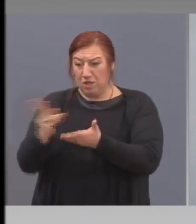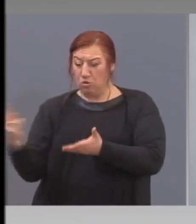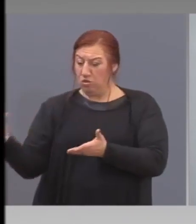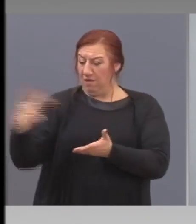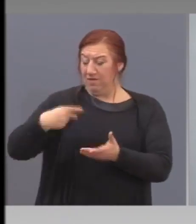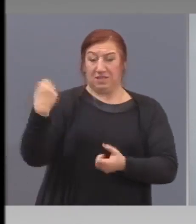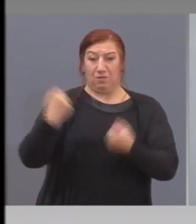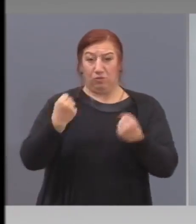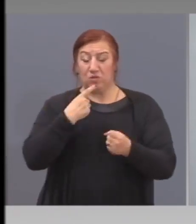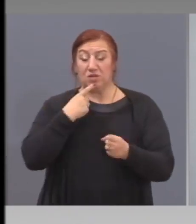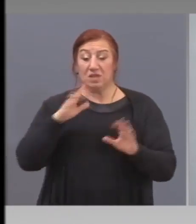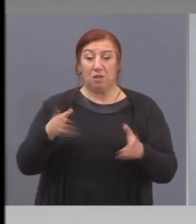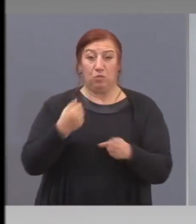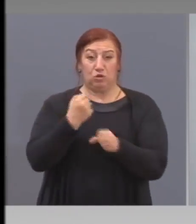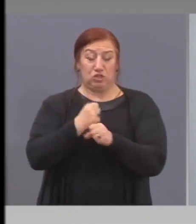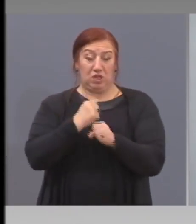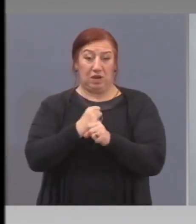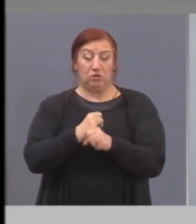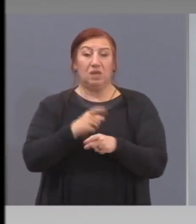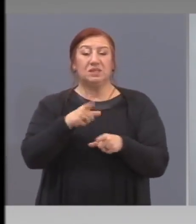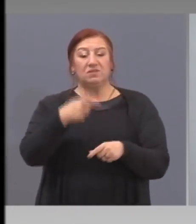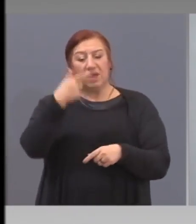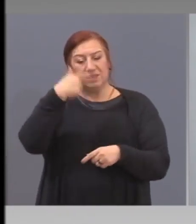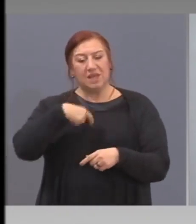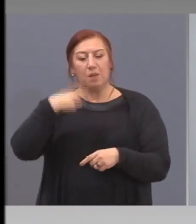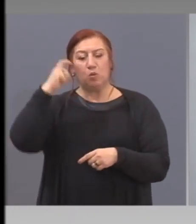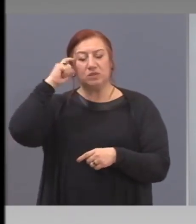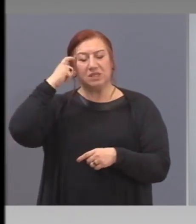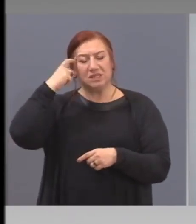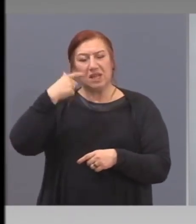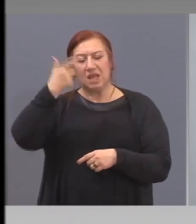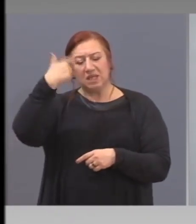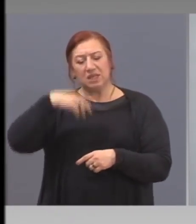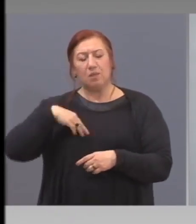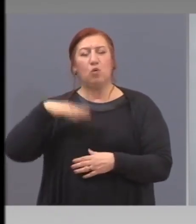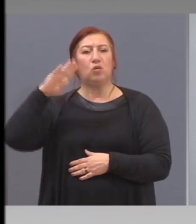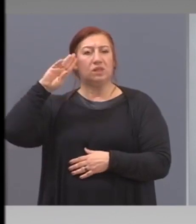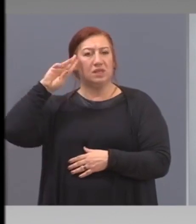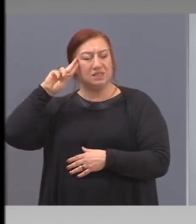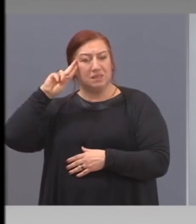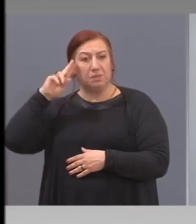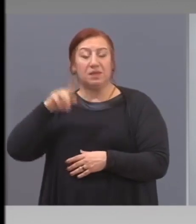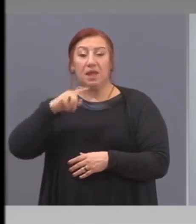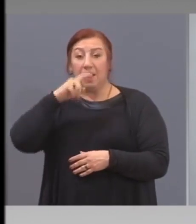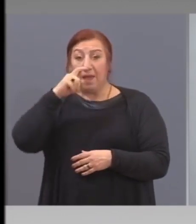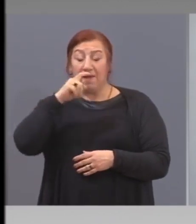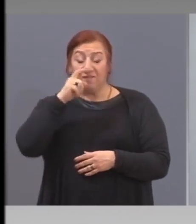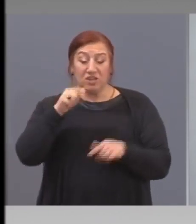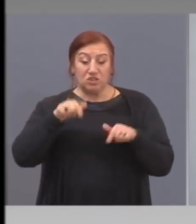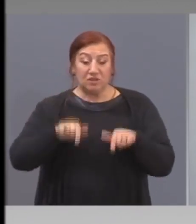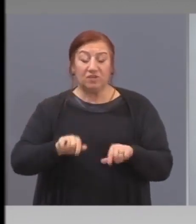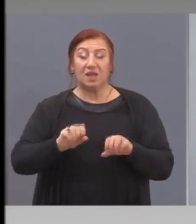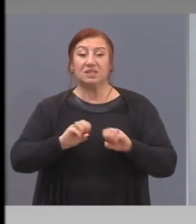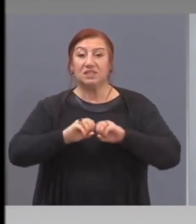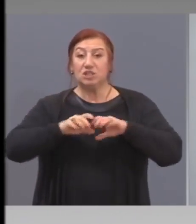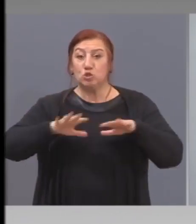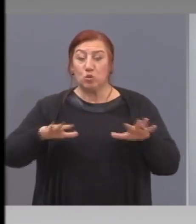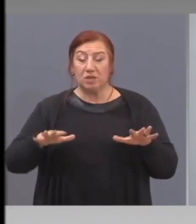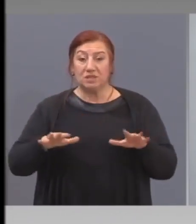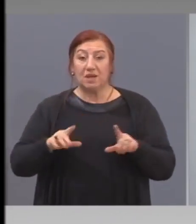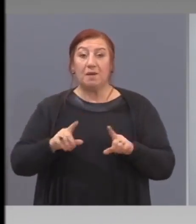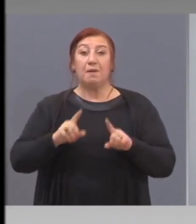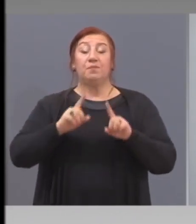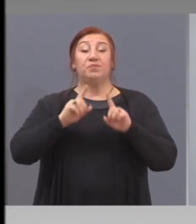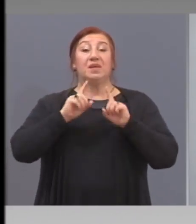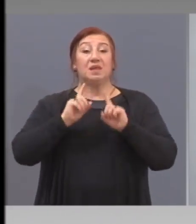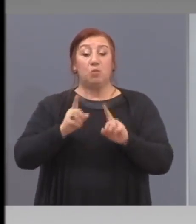И затова съзнанието, самосъзнанието, самодисциплината, контрола на нацията е важен в случая. За да може автомобил,